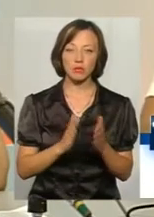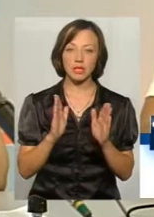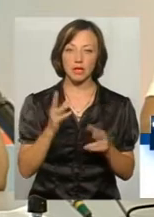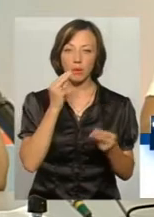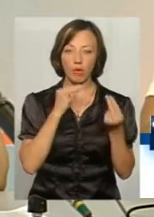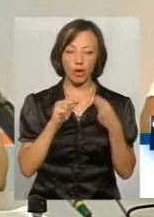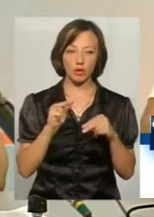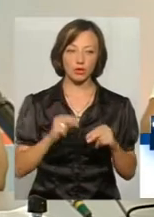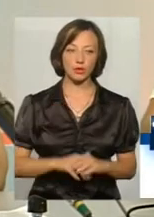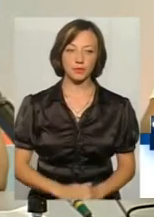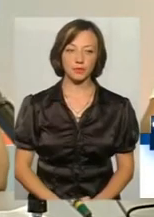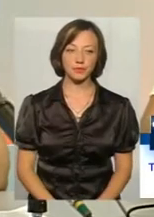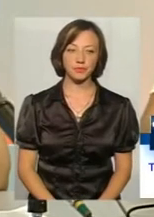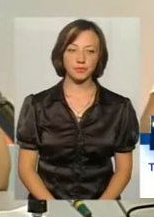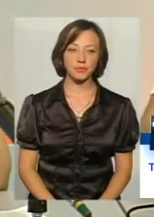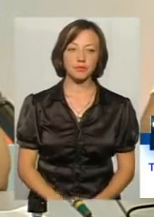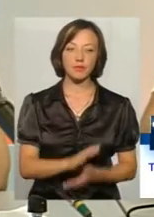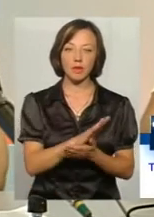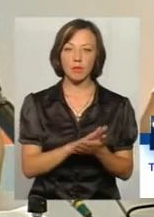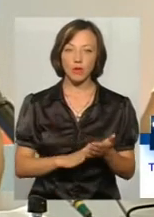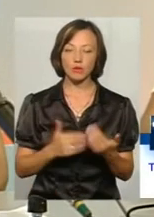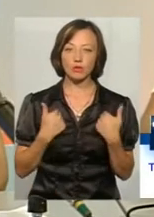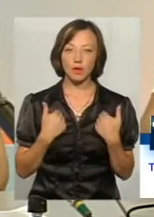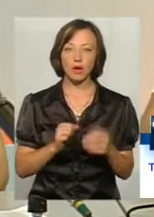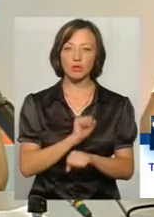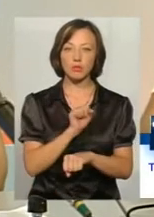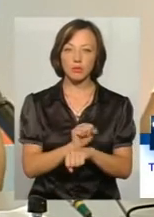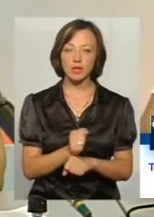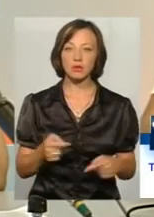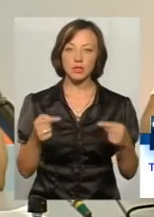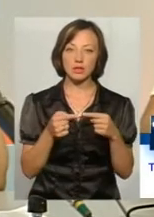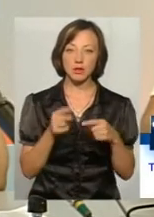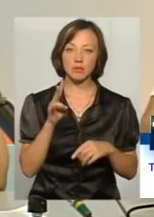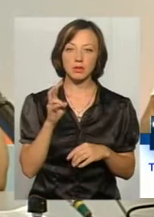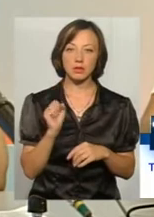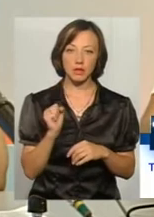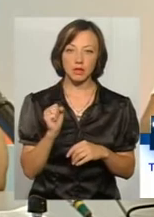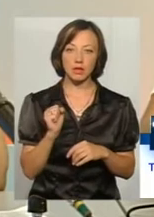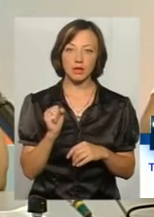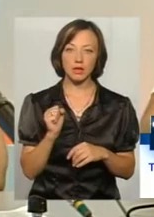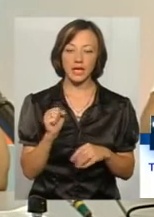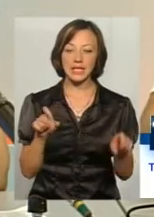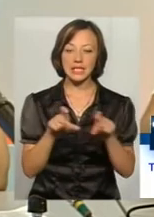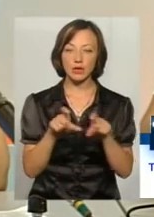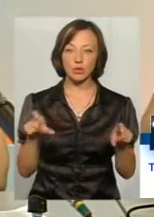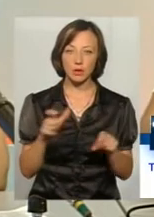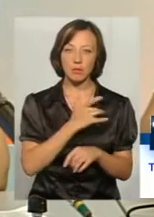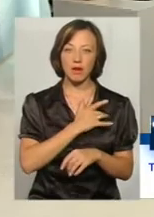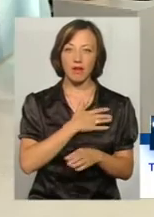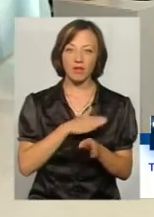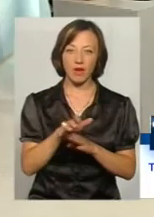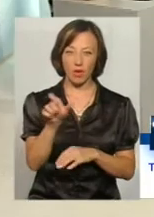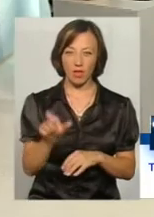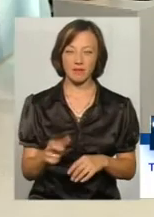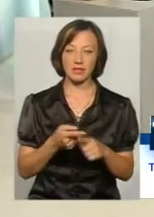покращить. В подальшому я зупинюся на саме інституті приватного виконавця. Це окрема тема